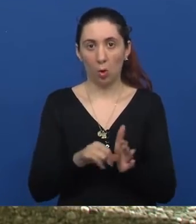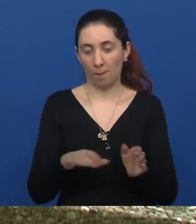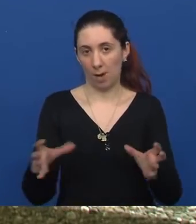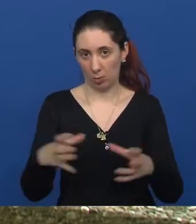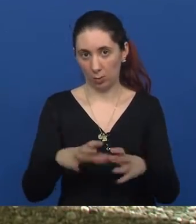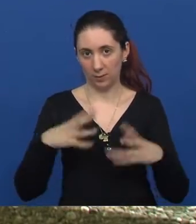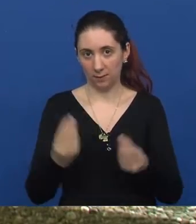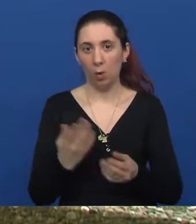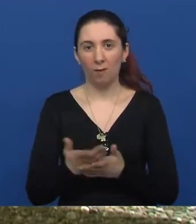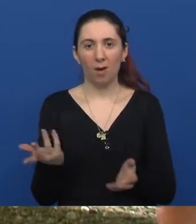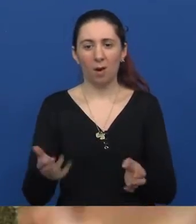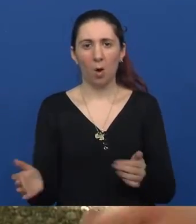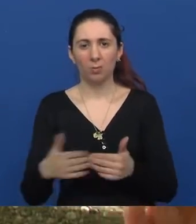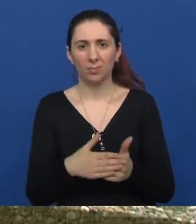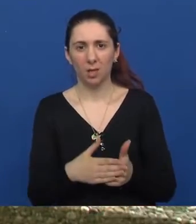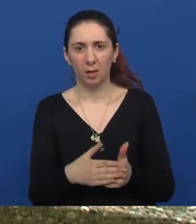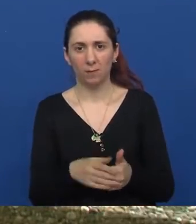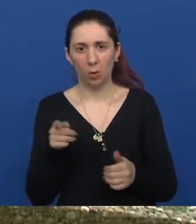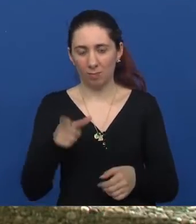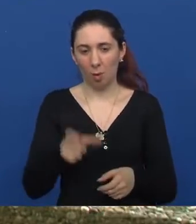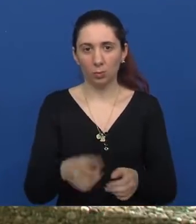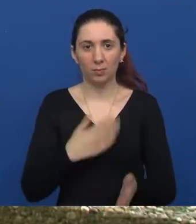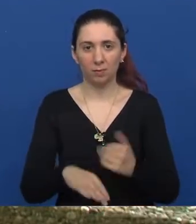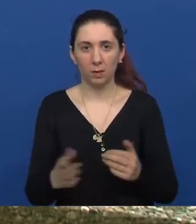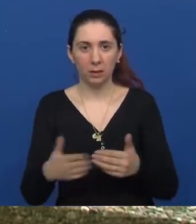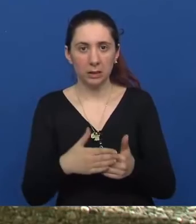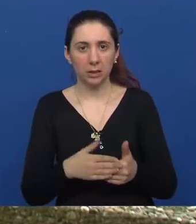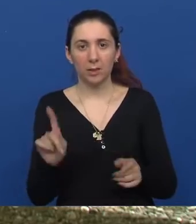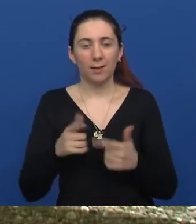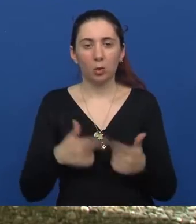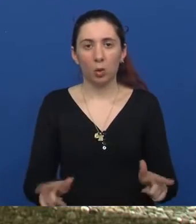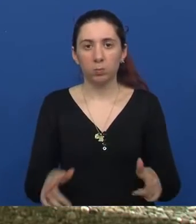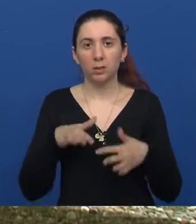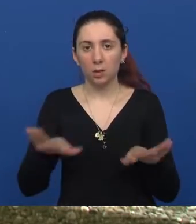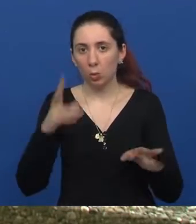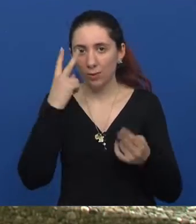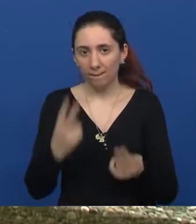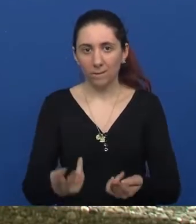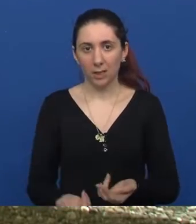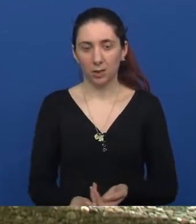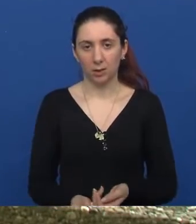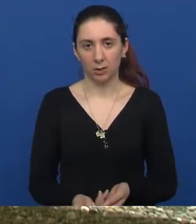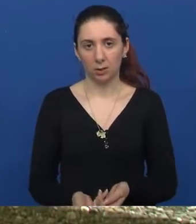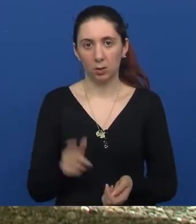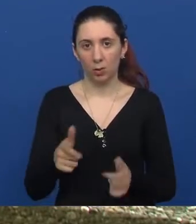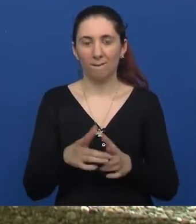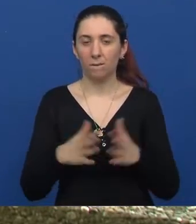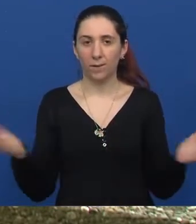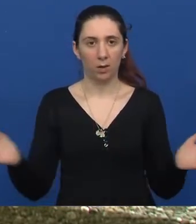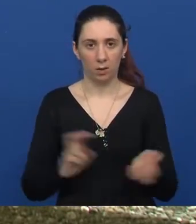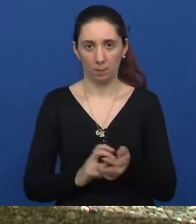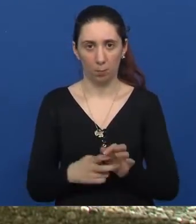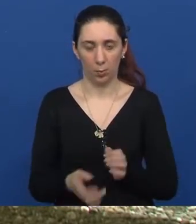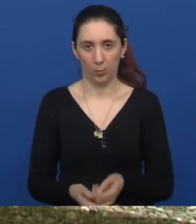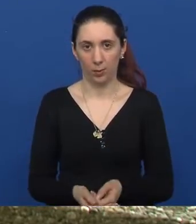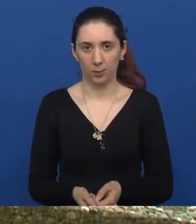Te osobe u četiri zida ne dopuštaju zapravo da ljudi vide. Da, to je jako veliki problem.